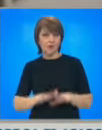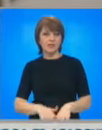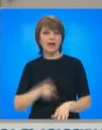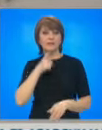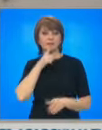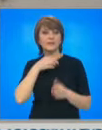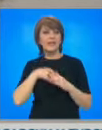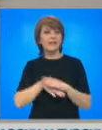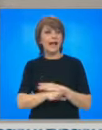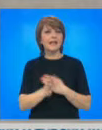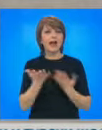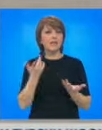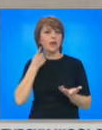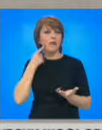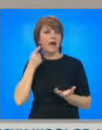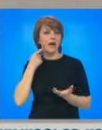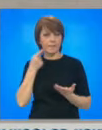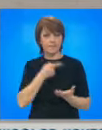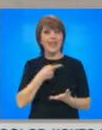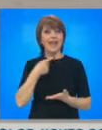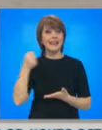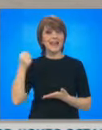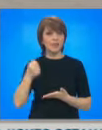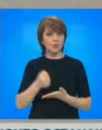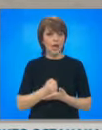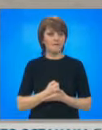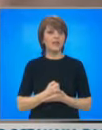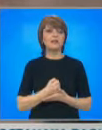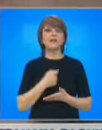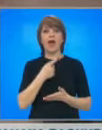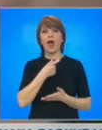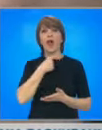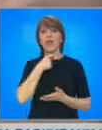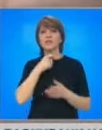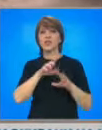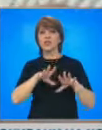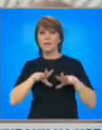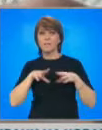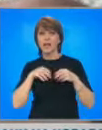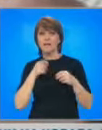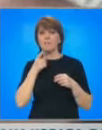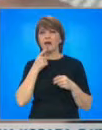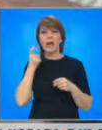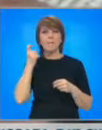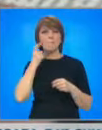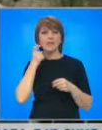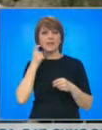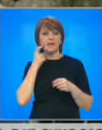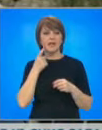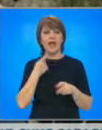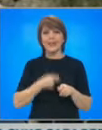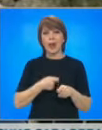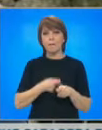мехлемът. Отец Нелфит обаче настоява Левски да према и настойка от билки, обработвани по метод и измислен от него.